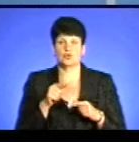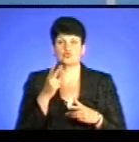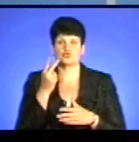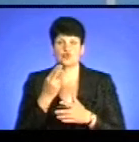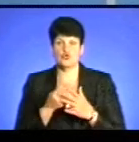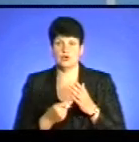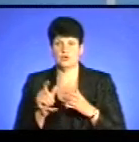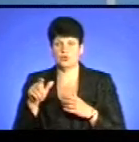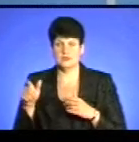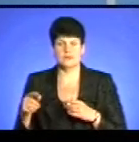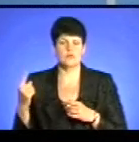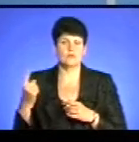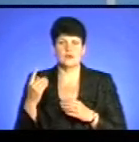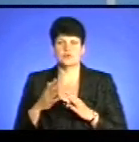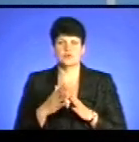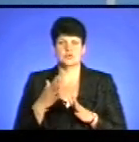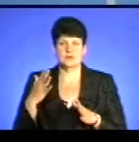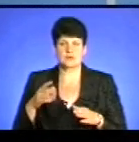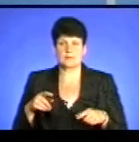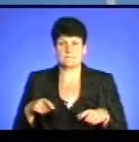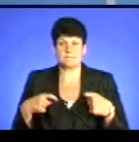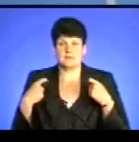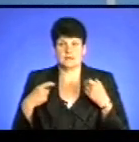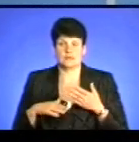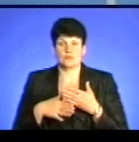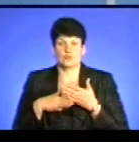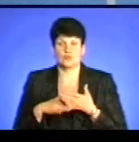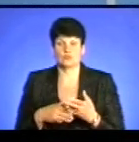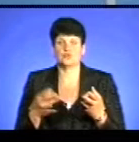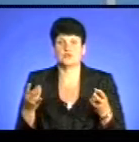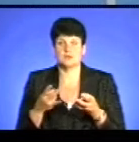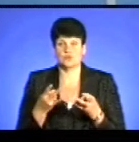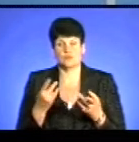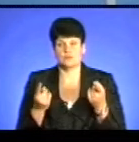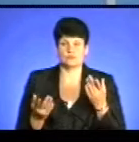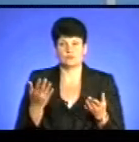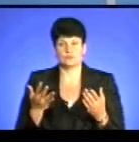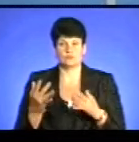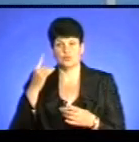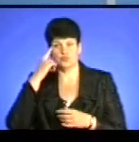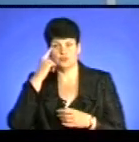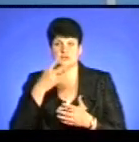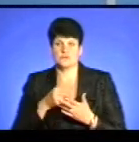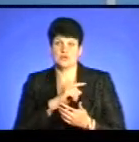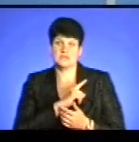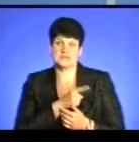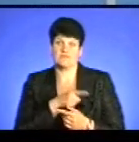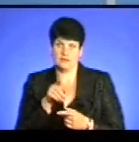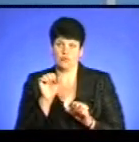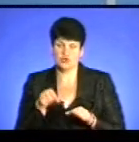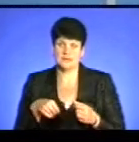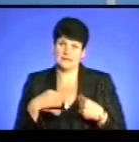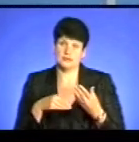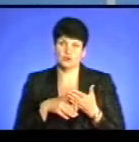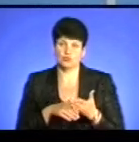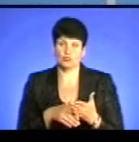людина, перш за все, як кинутися на допомогу потепельнику, потрібно зважити, дуже зважити власні сили. Чи ви в змозі надати